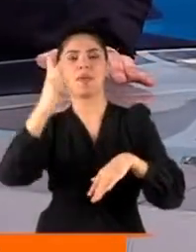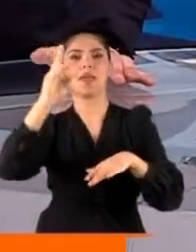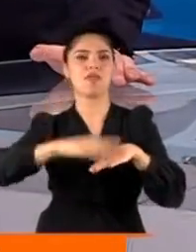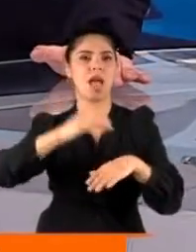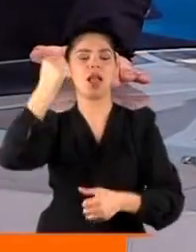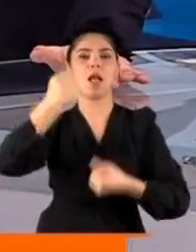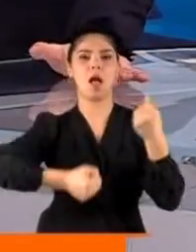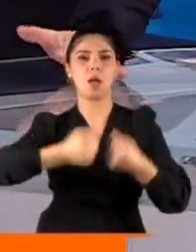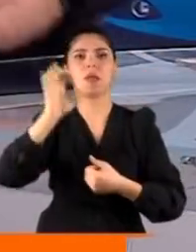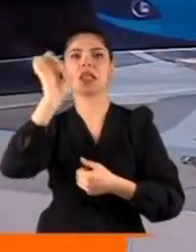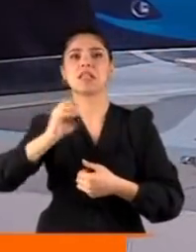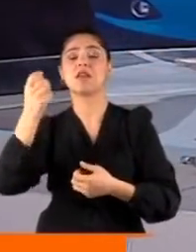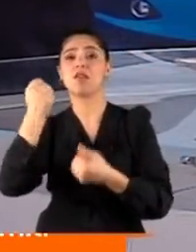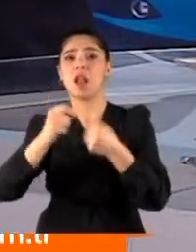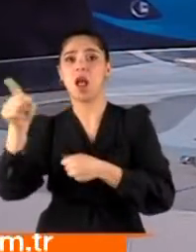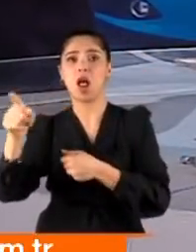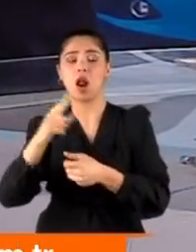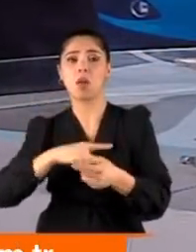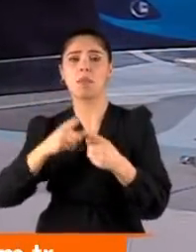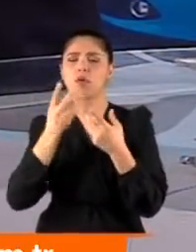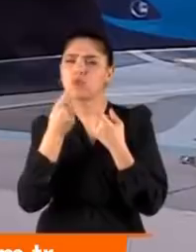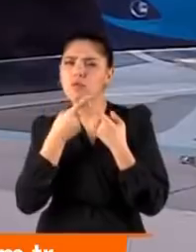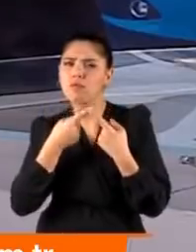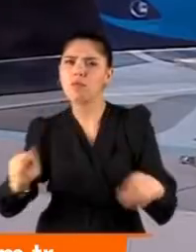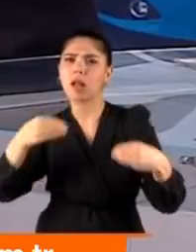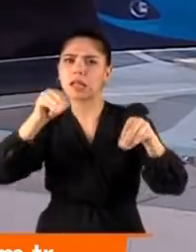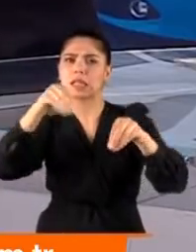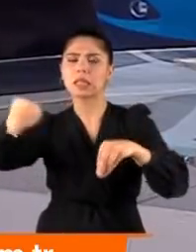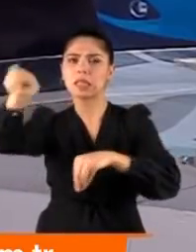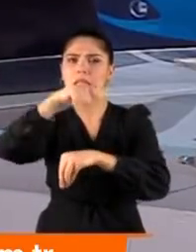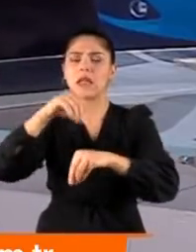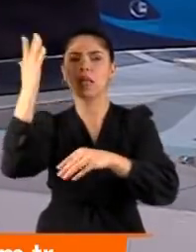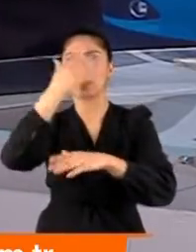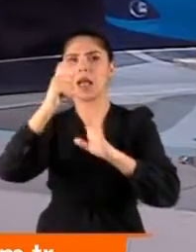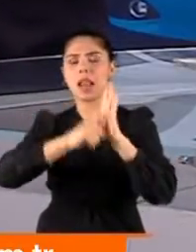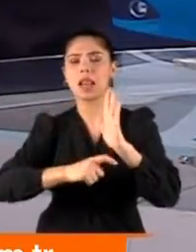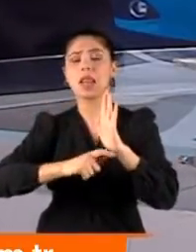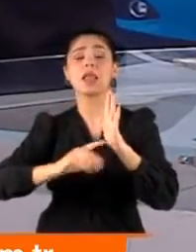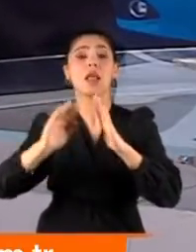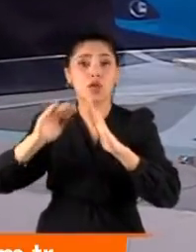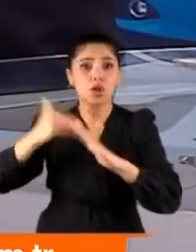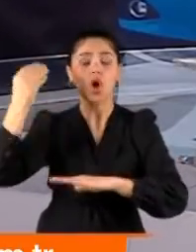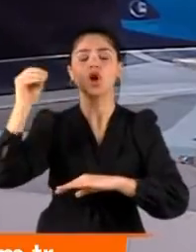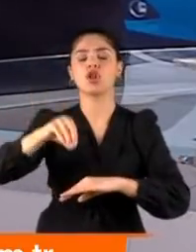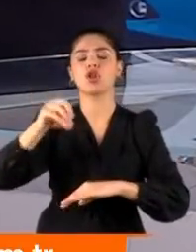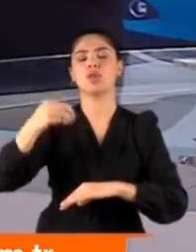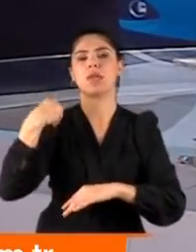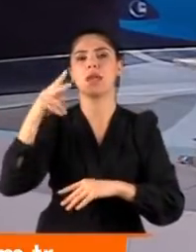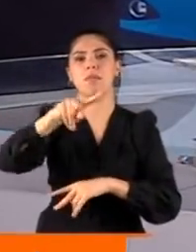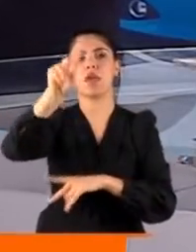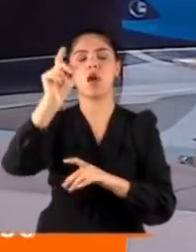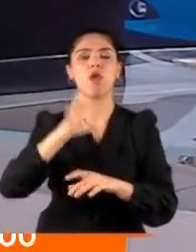sıçramıştı. Sıfır araçları fahiş farklarla piyasada satanlara karar liste uygulamasının ardından. Şimdi yeni bir yöntem uygulanıyor.